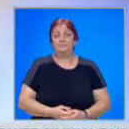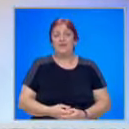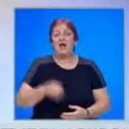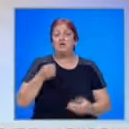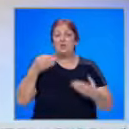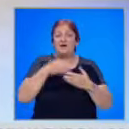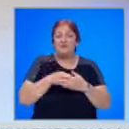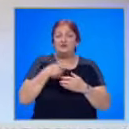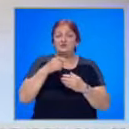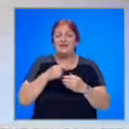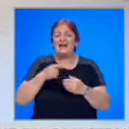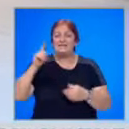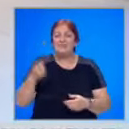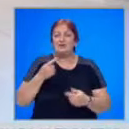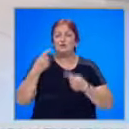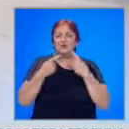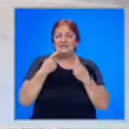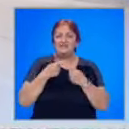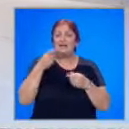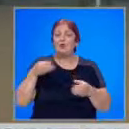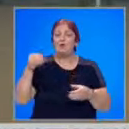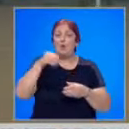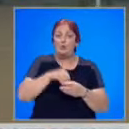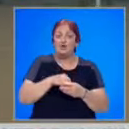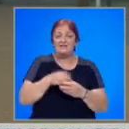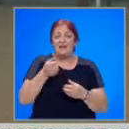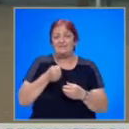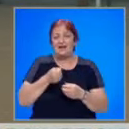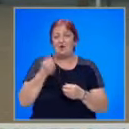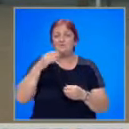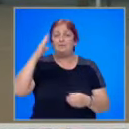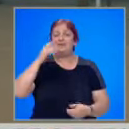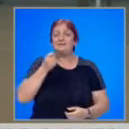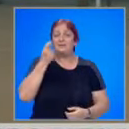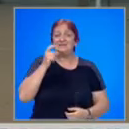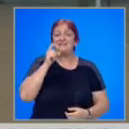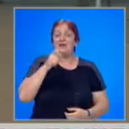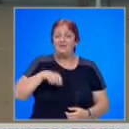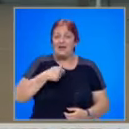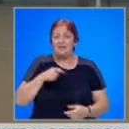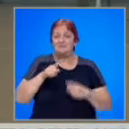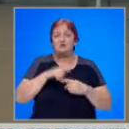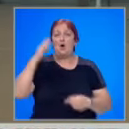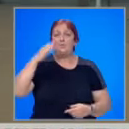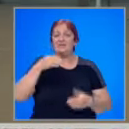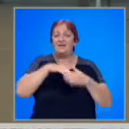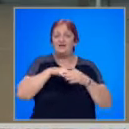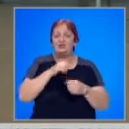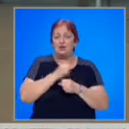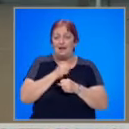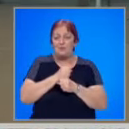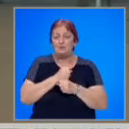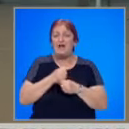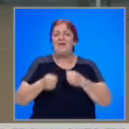Добър вечер. След спешното заседание, в което участие взеха освен министр-председателя Стефан Янев, също министрите на вътрешните